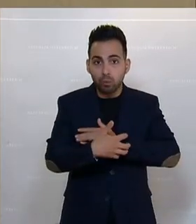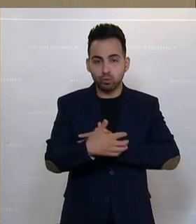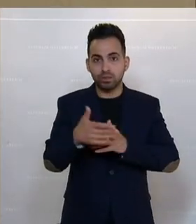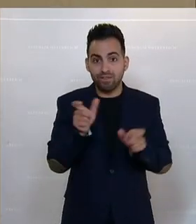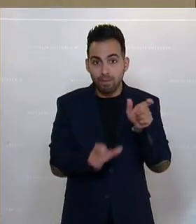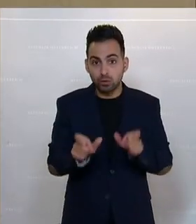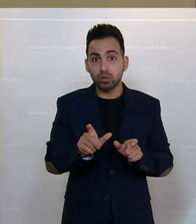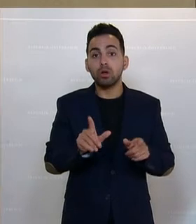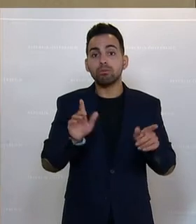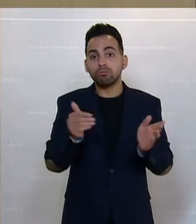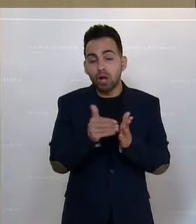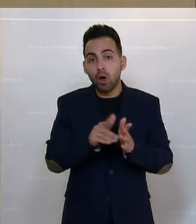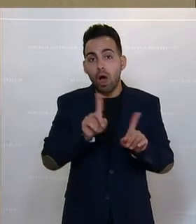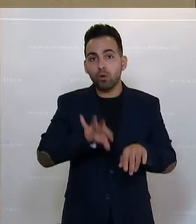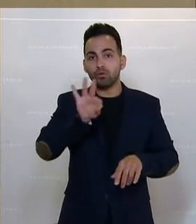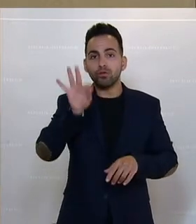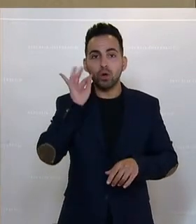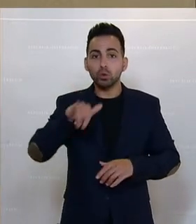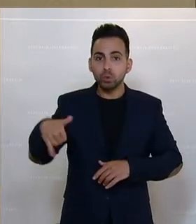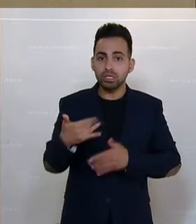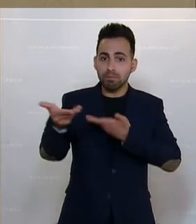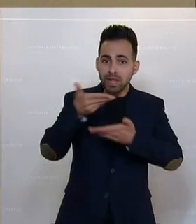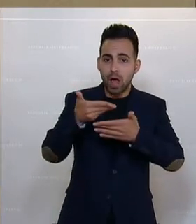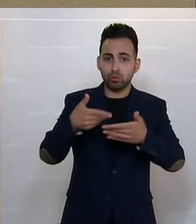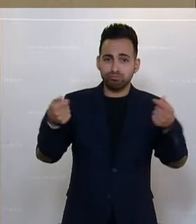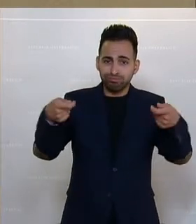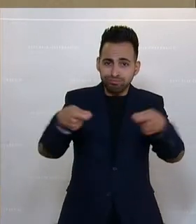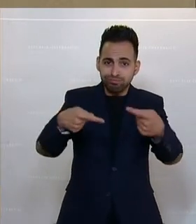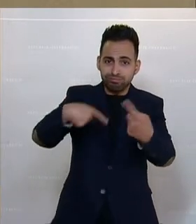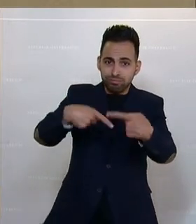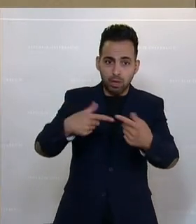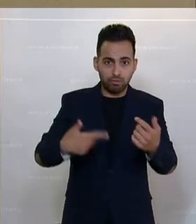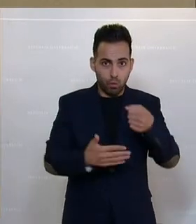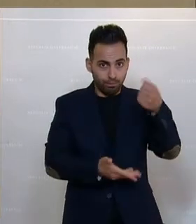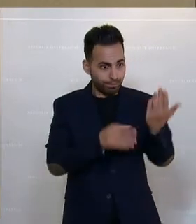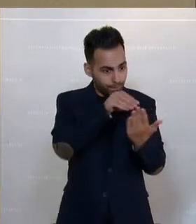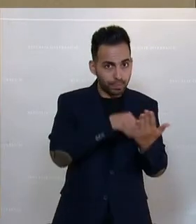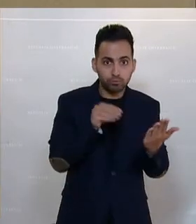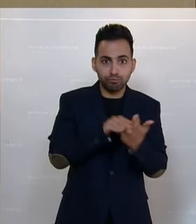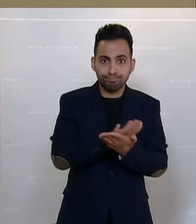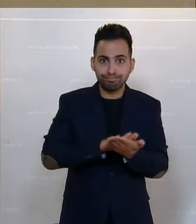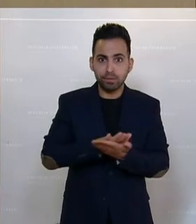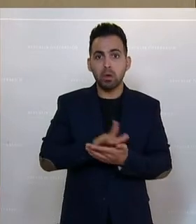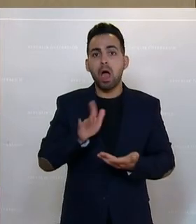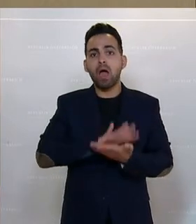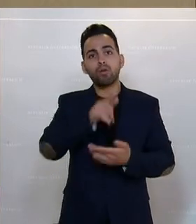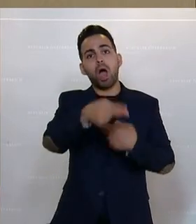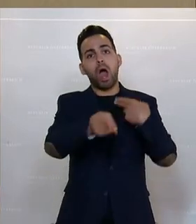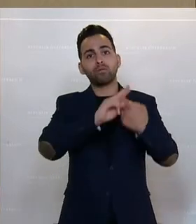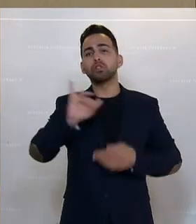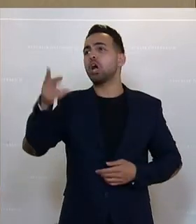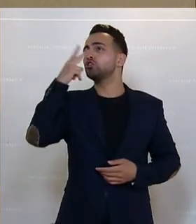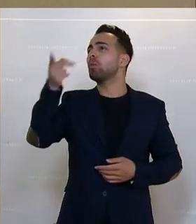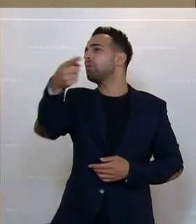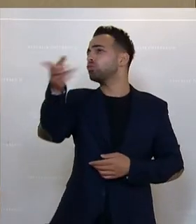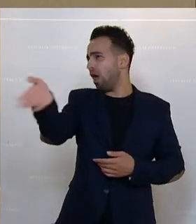Beratung den Frauen angeteilt lassen können. All das findet sich nicht. Das ist wieder einmal ein, naja, eh, lassen wir halt abfragen, wie